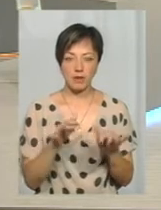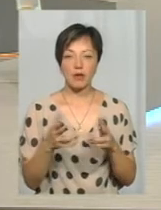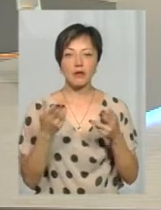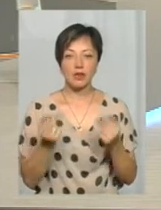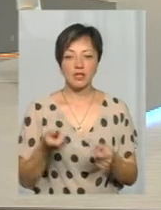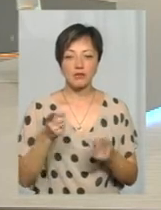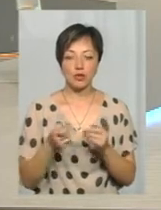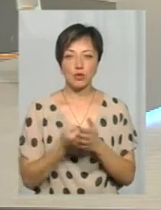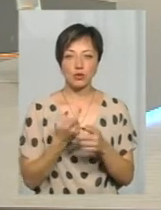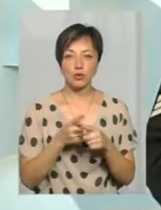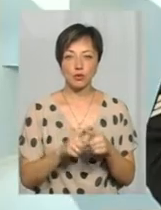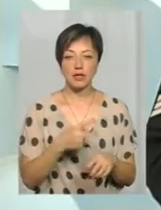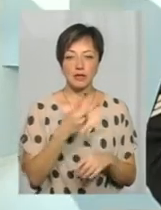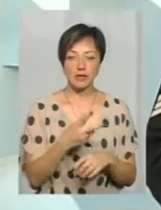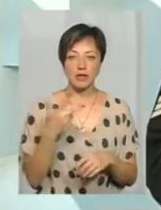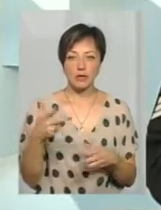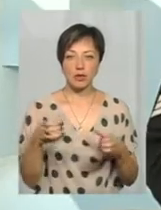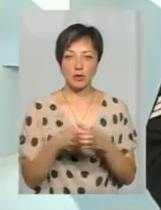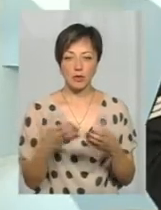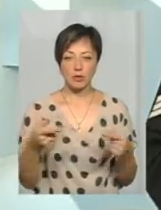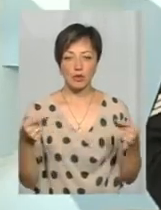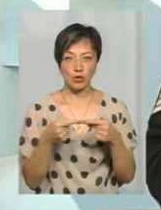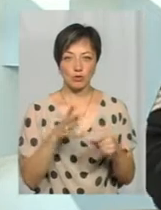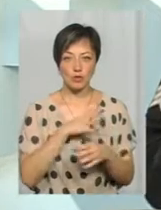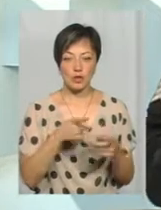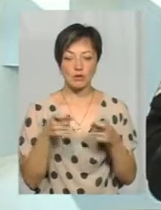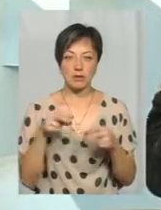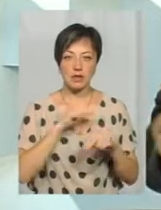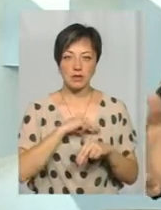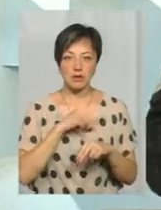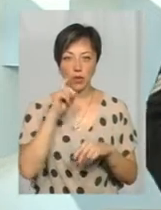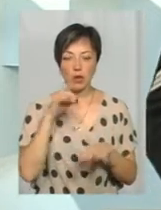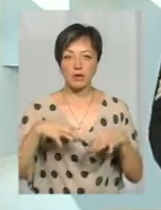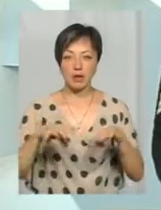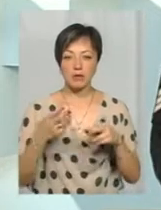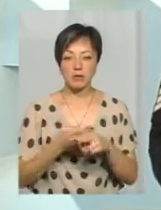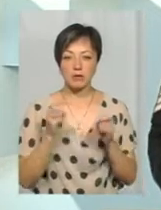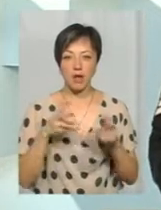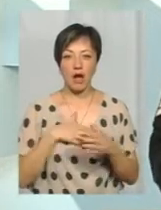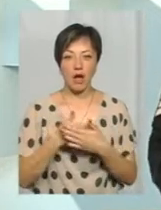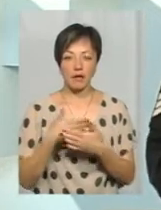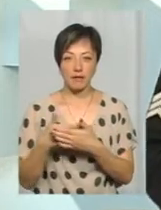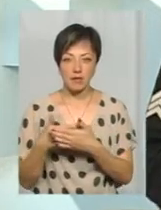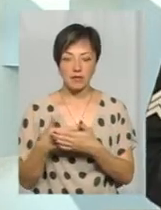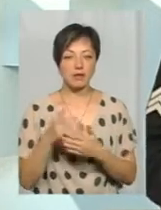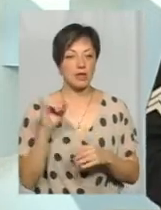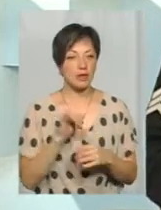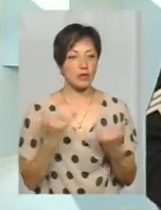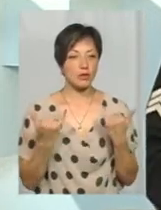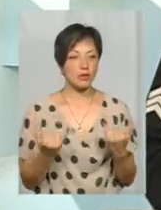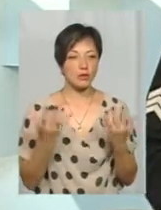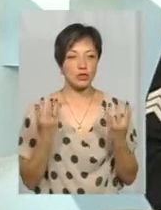до цього було дві-три групи, якщо бути точними залученнями, працівників Укртрансбезпеки, також громадських активістів. І на